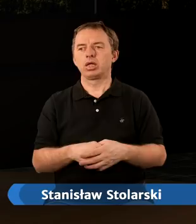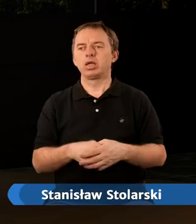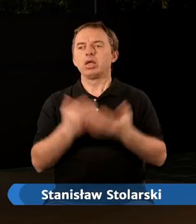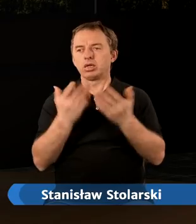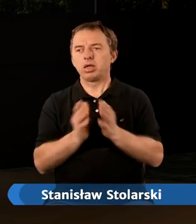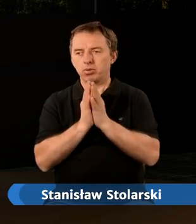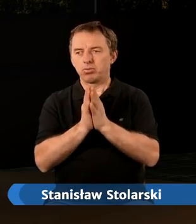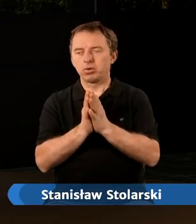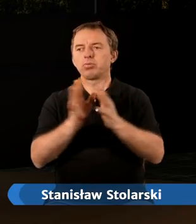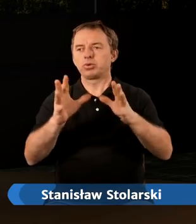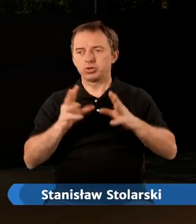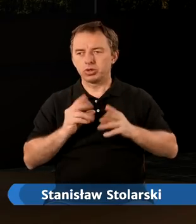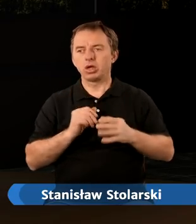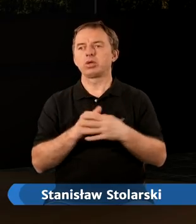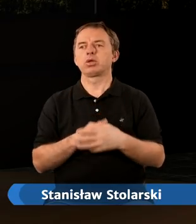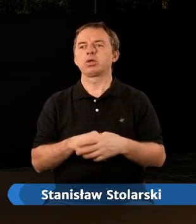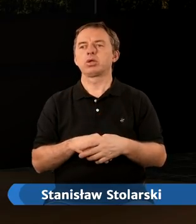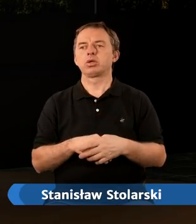Chcemy Panie to przyjąć.